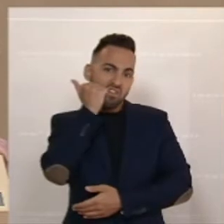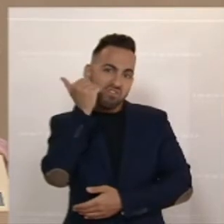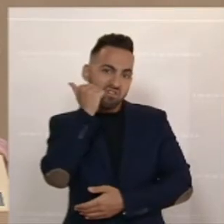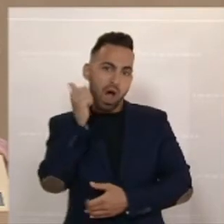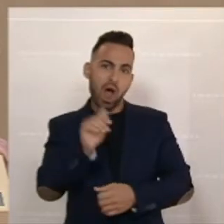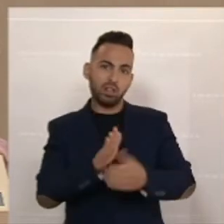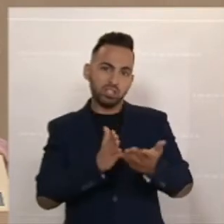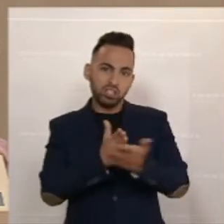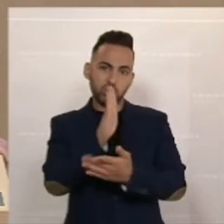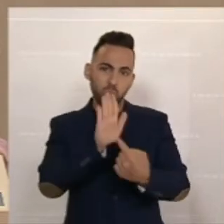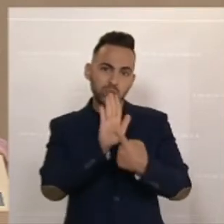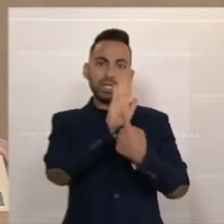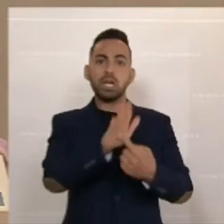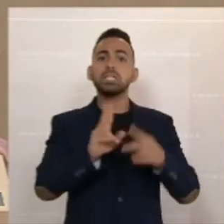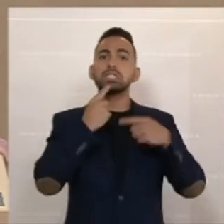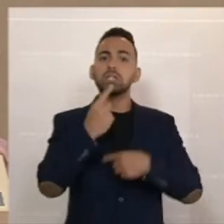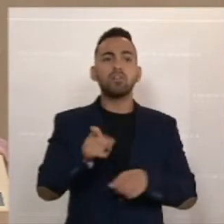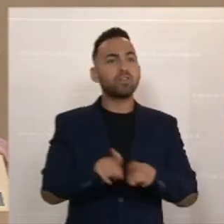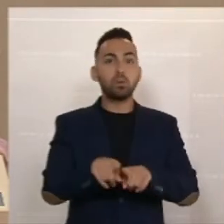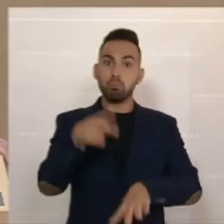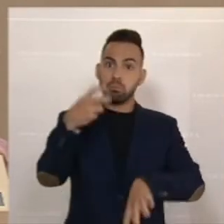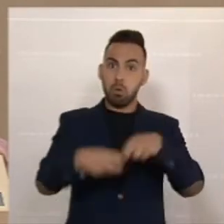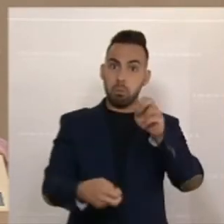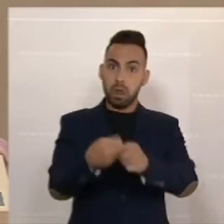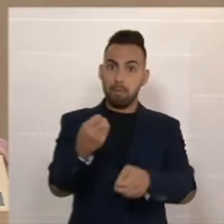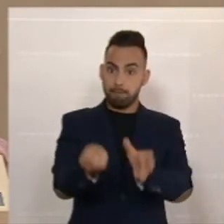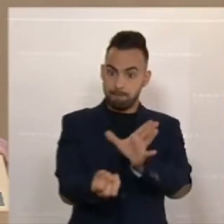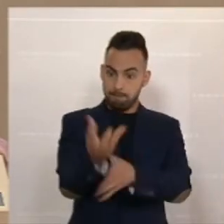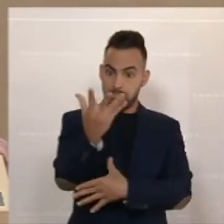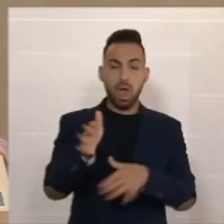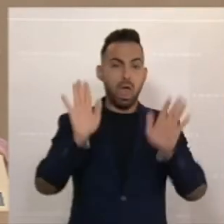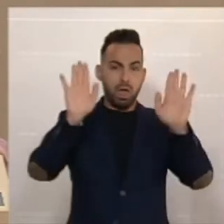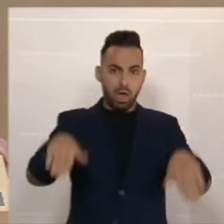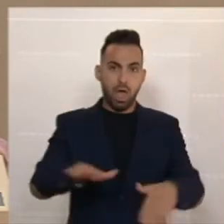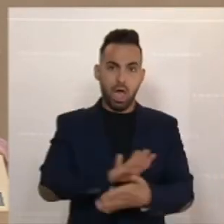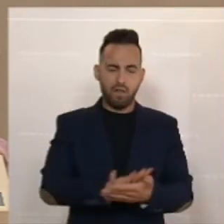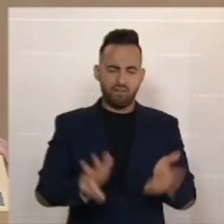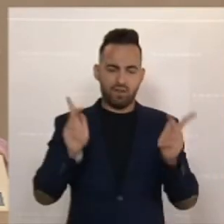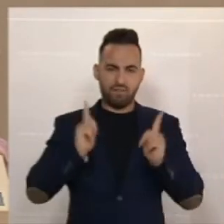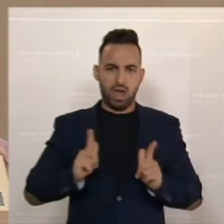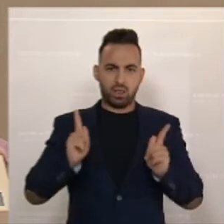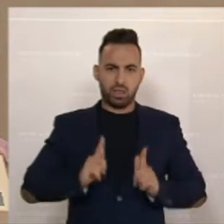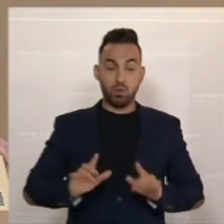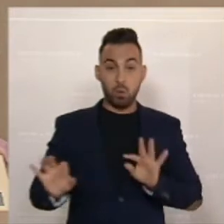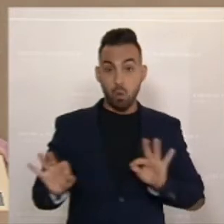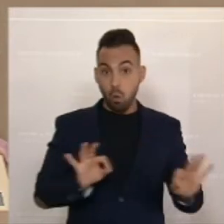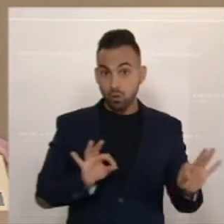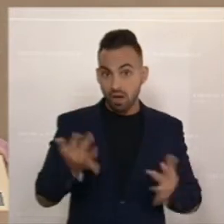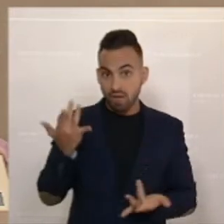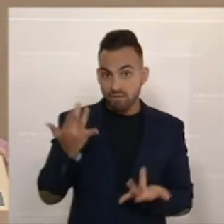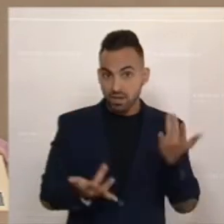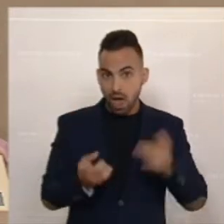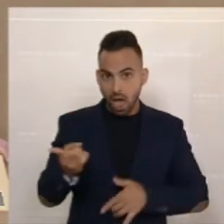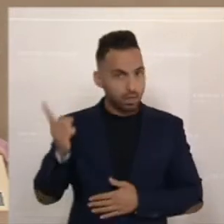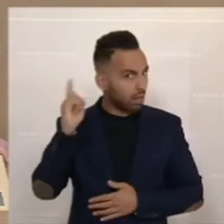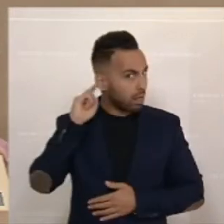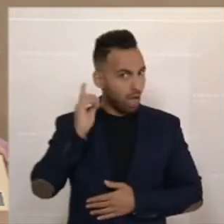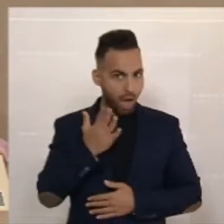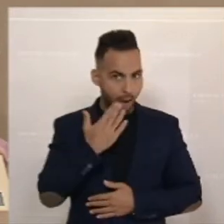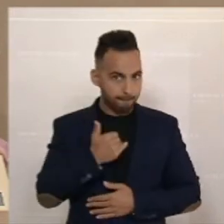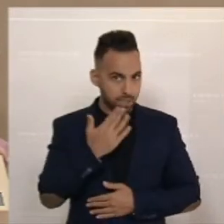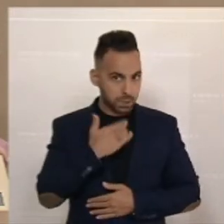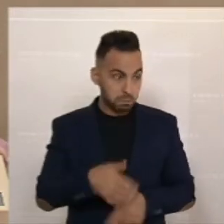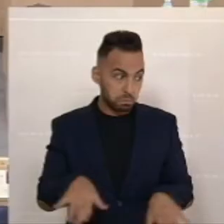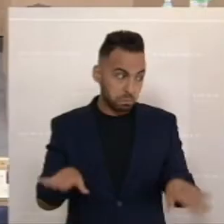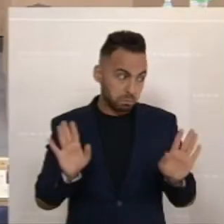aussitzen zu können. Ja, oder nach bewusstem Kalkül. Aber Herr Bundeskanzler, wissen